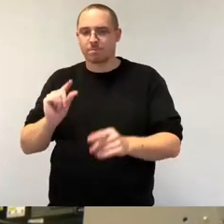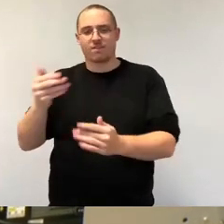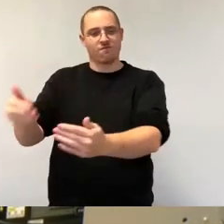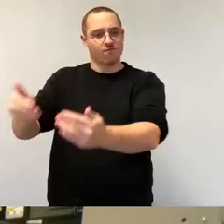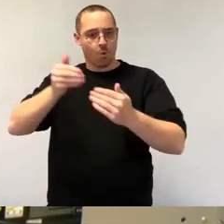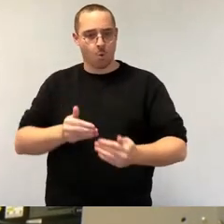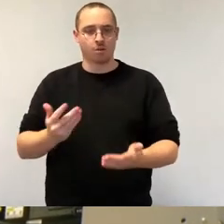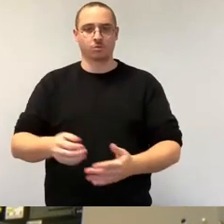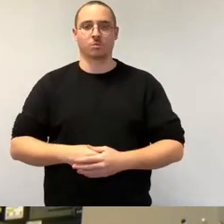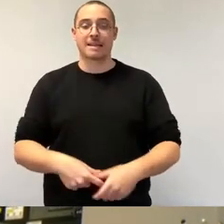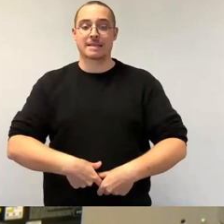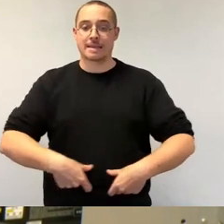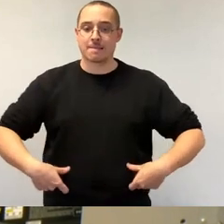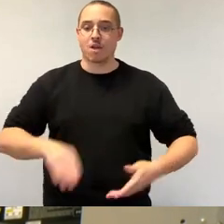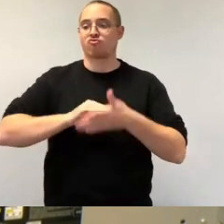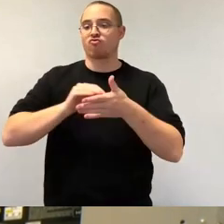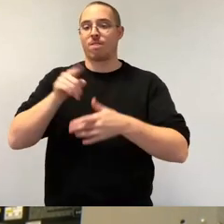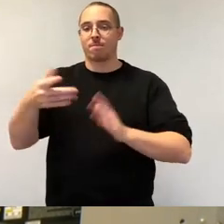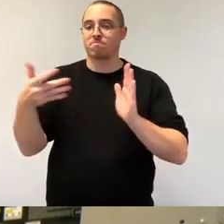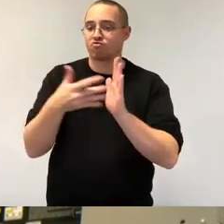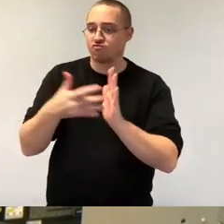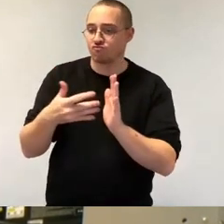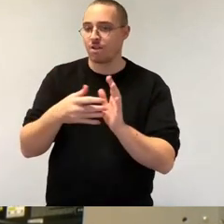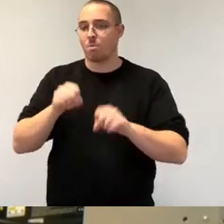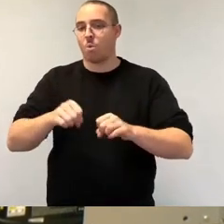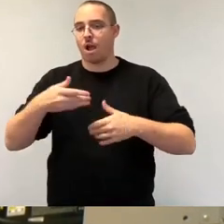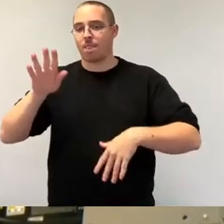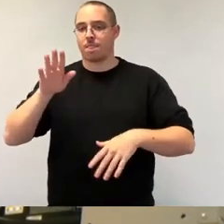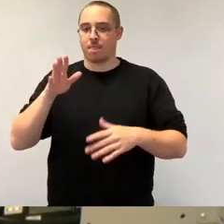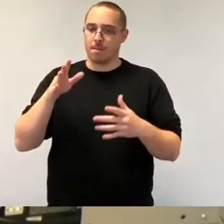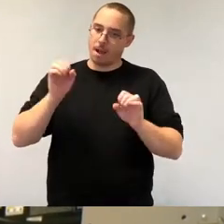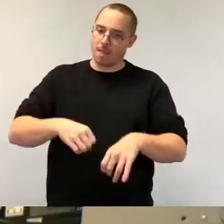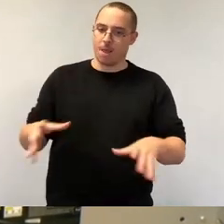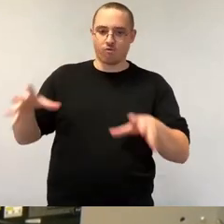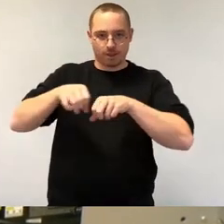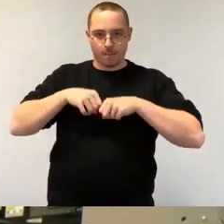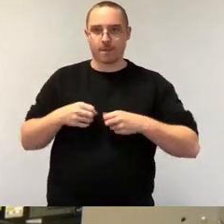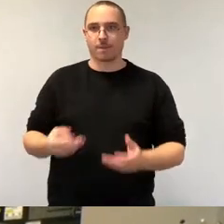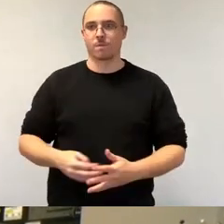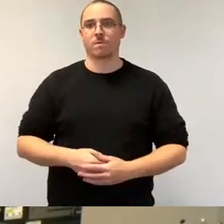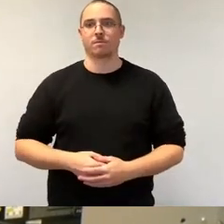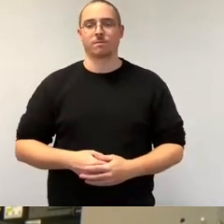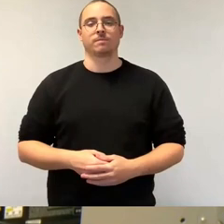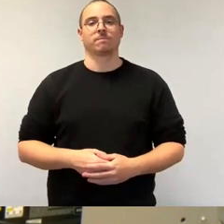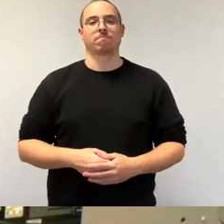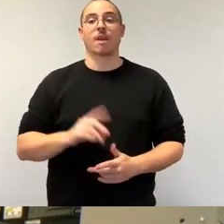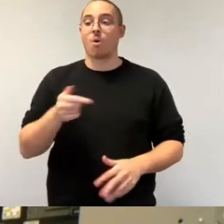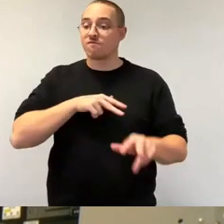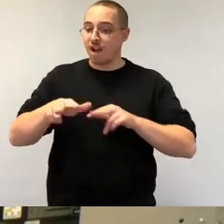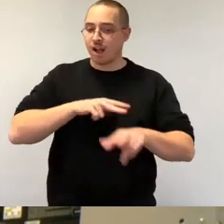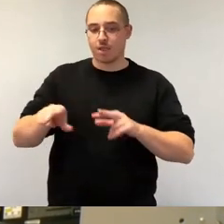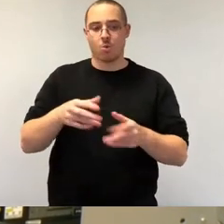Schulen auf den Prüfstand zu stellen, eine Straffung der vorhandenen Kapazitäten und deren Ausbau der Verwaltung, um die vorgelegte